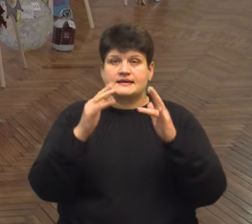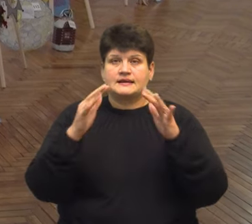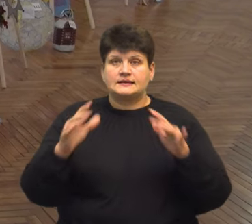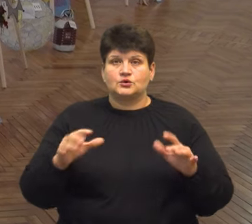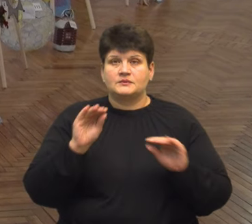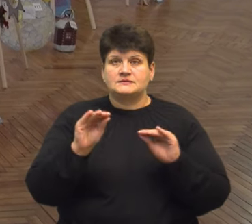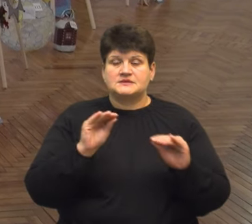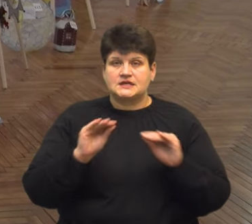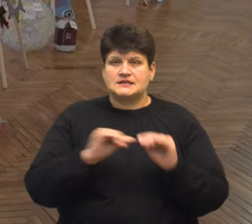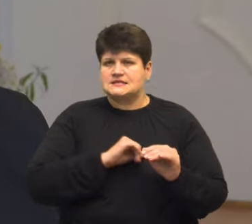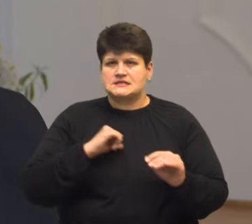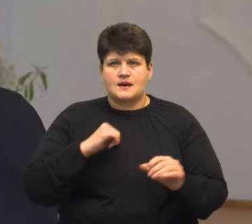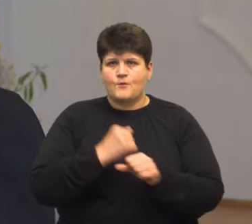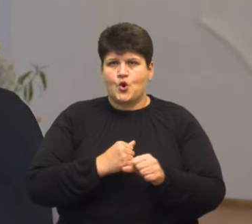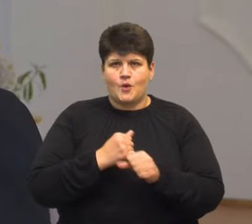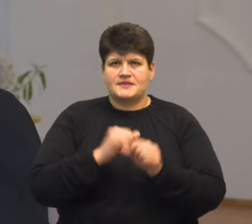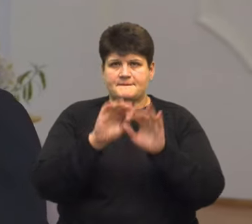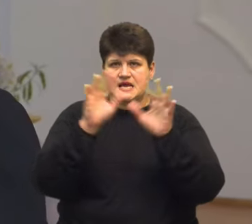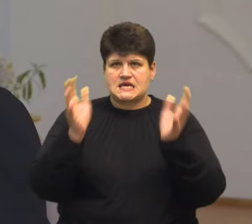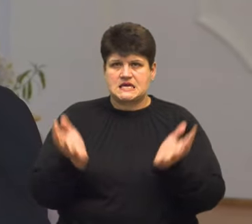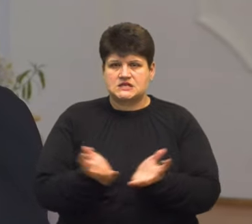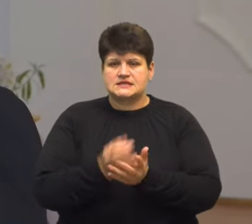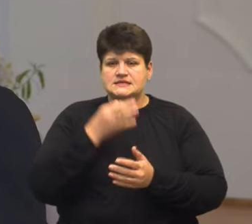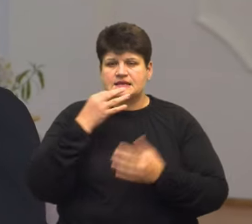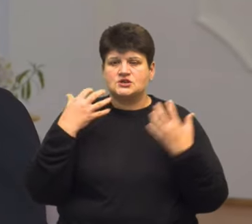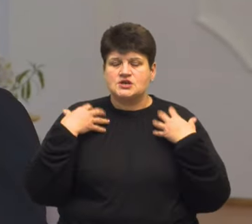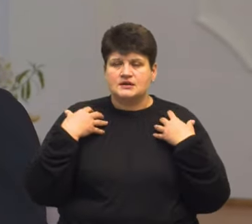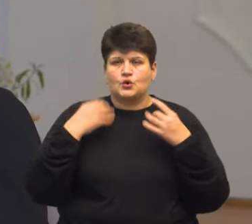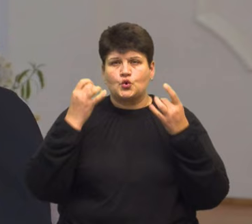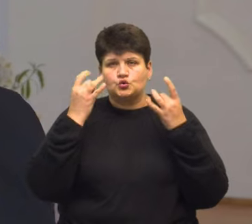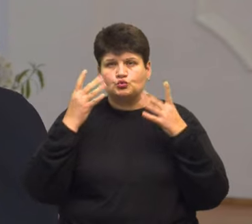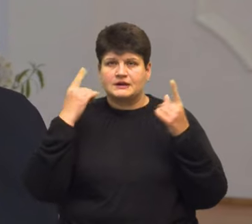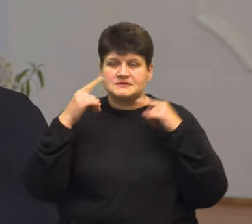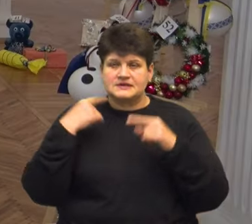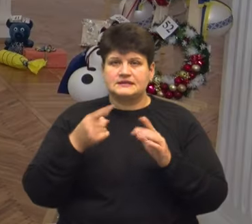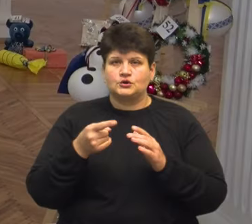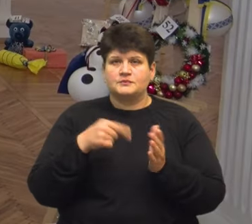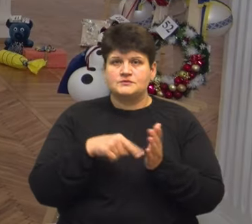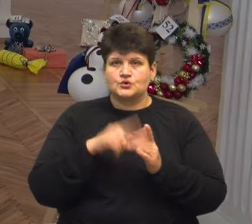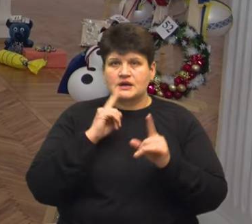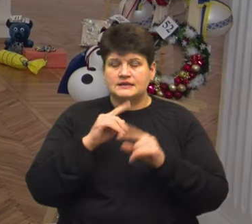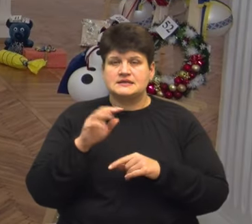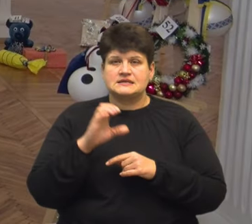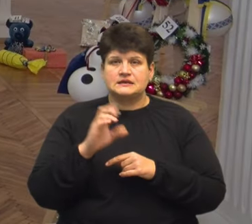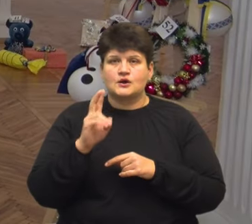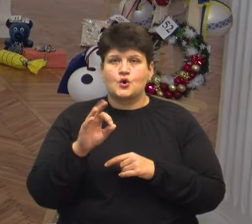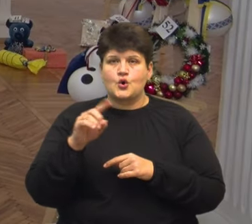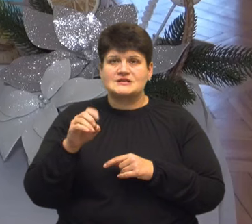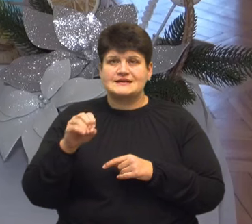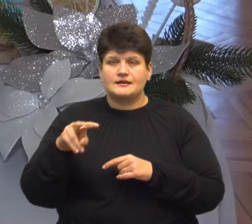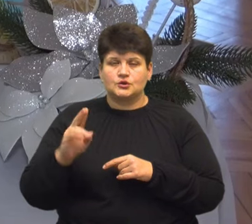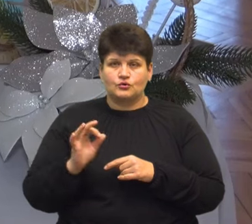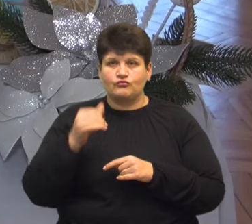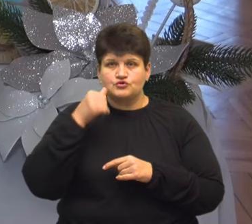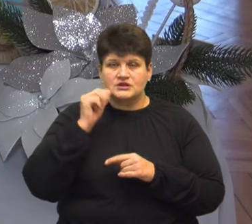саморобними іграшками. Про це повідомила начальниця управління культури і мистецтв Тернопільської міської ради Світлана Козелко. Вчора, 29 листопада, 260